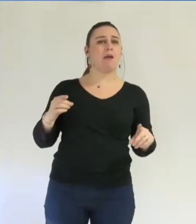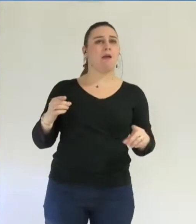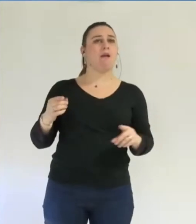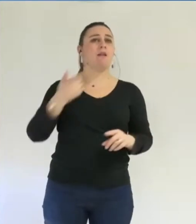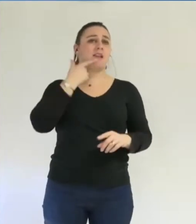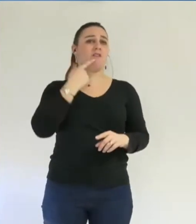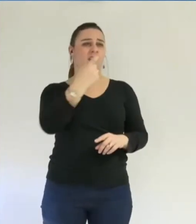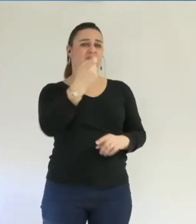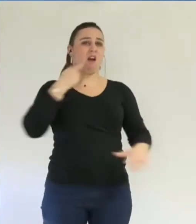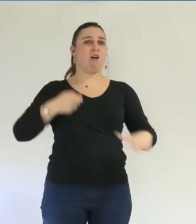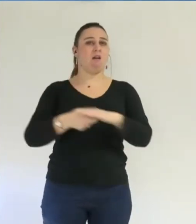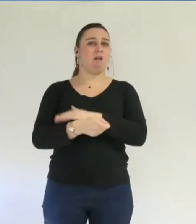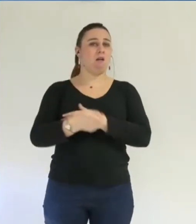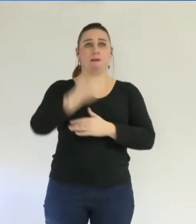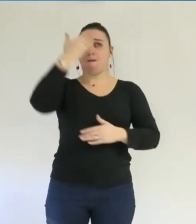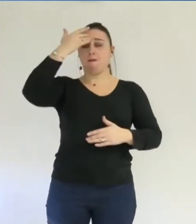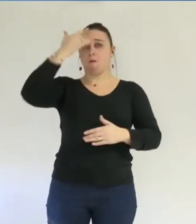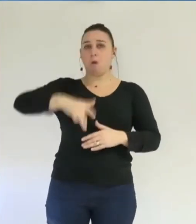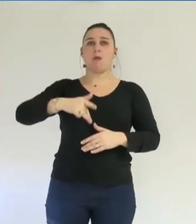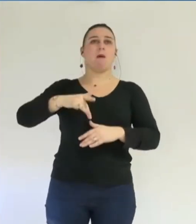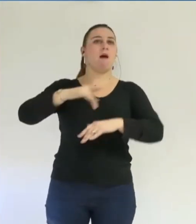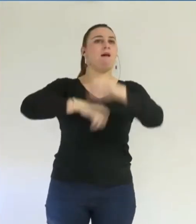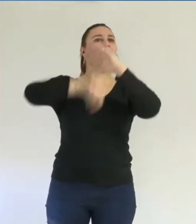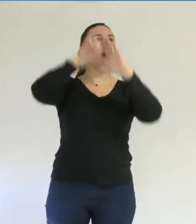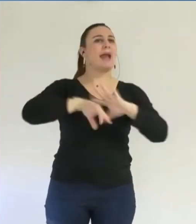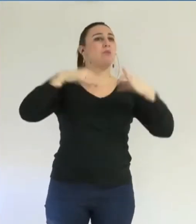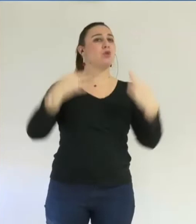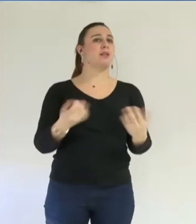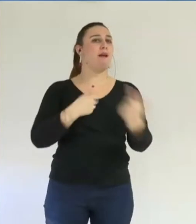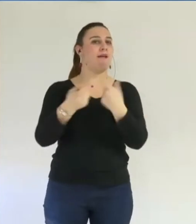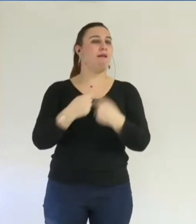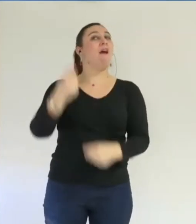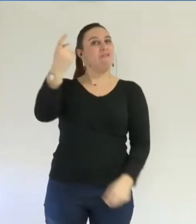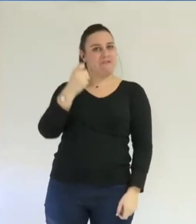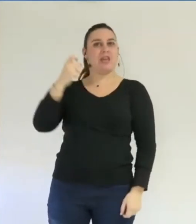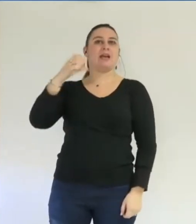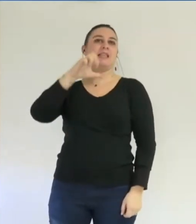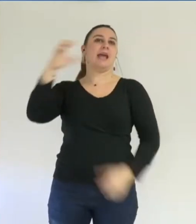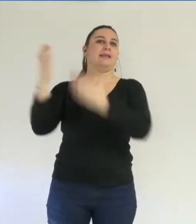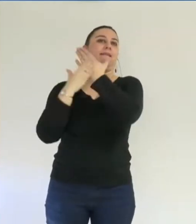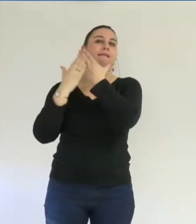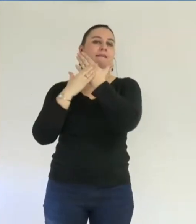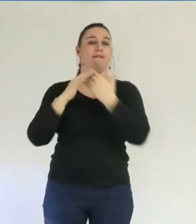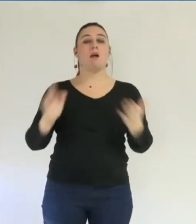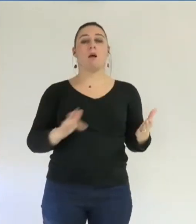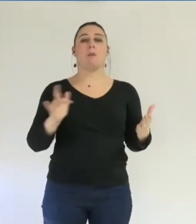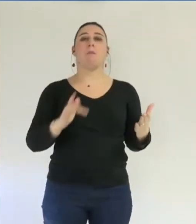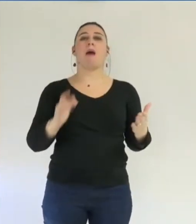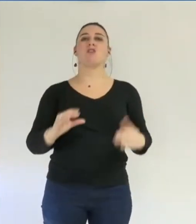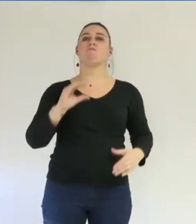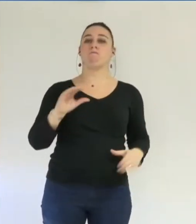financée en méconnaissance de nombreuses règles budgétaires citées par la Chambre régionale des comptes en page 92.